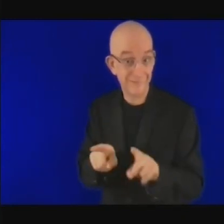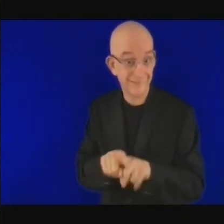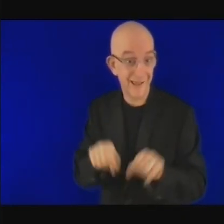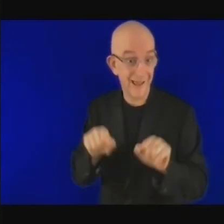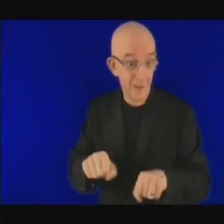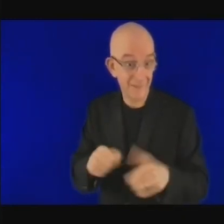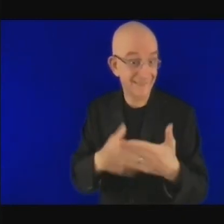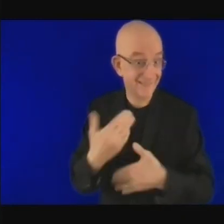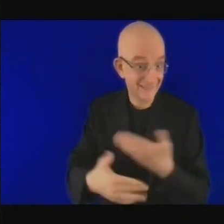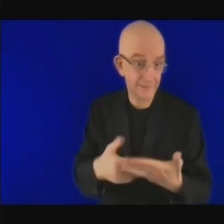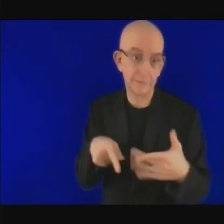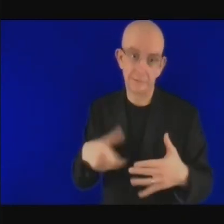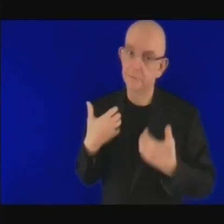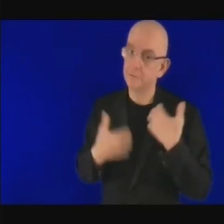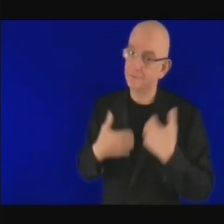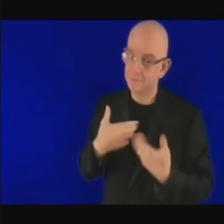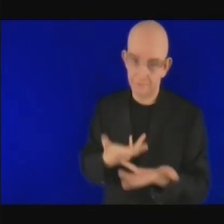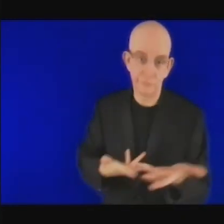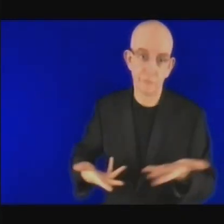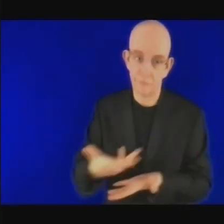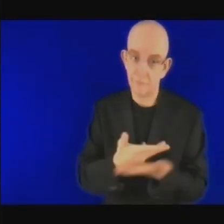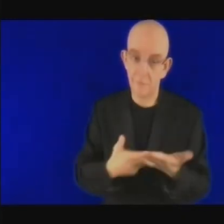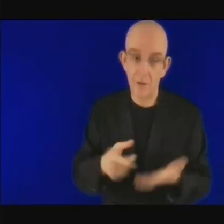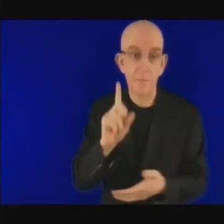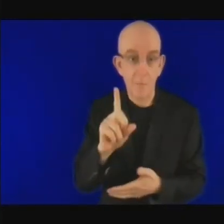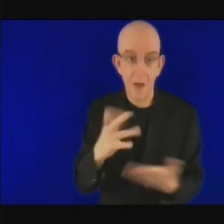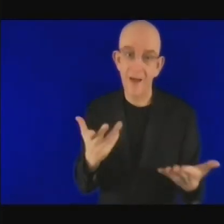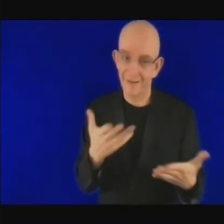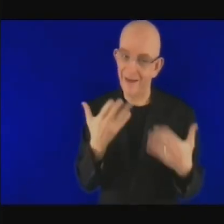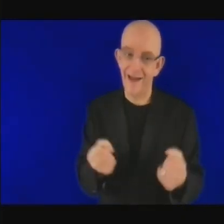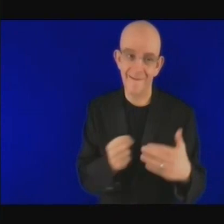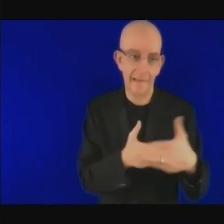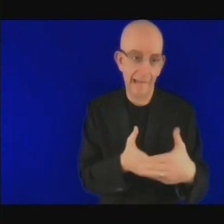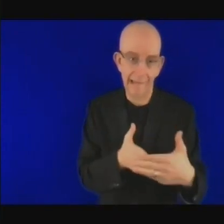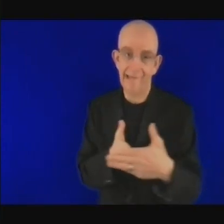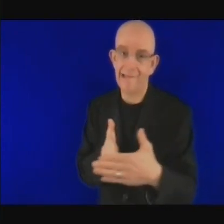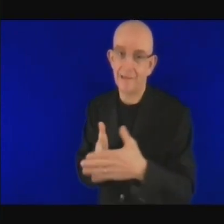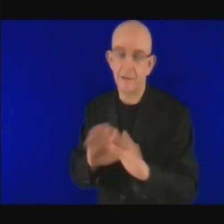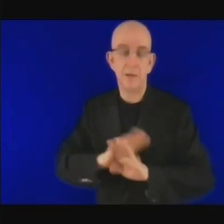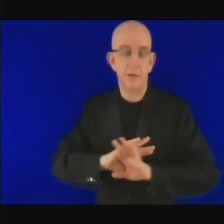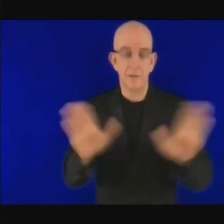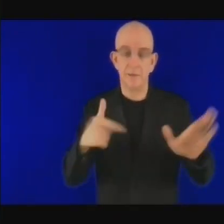voilà merci merci